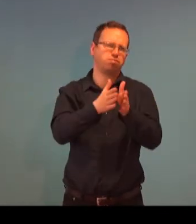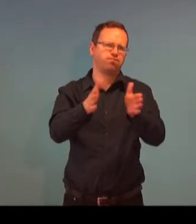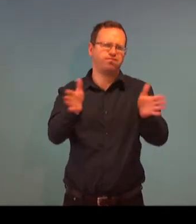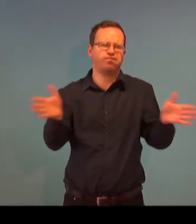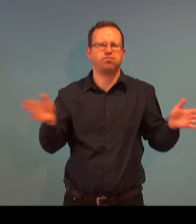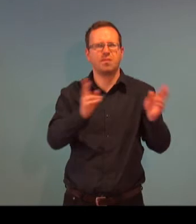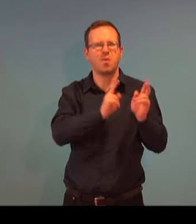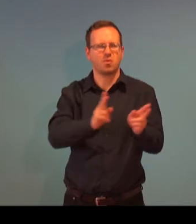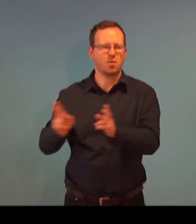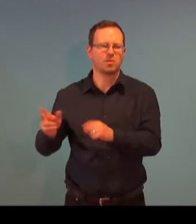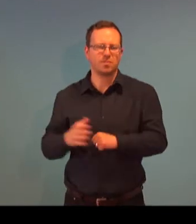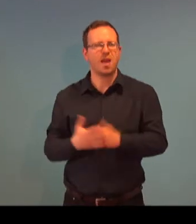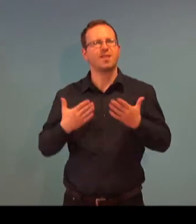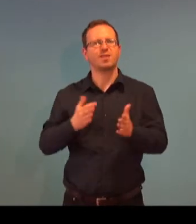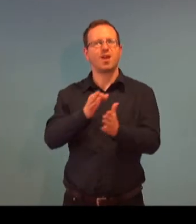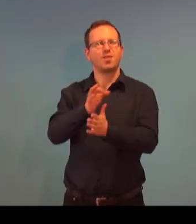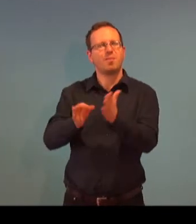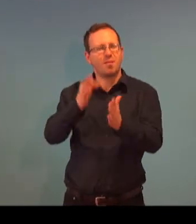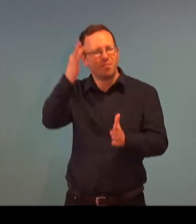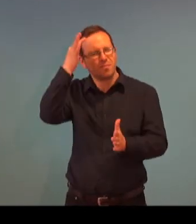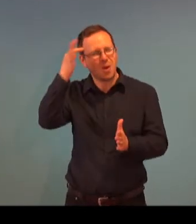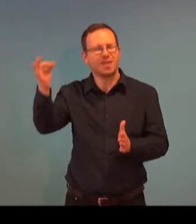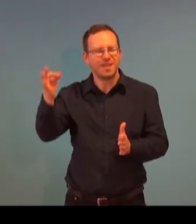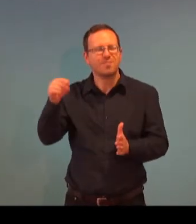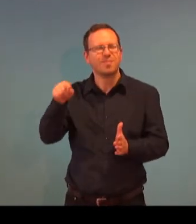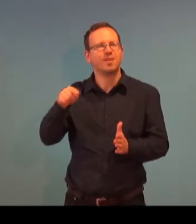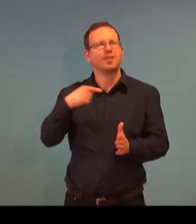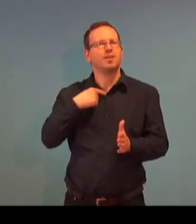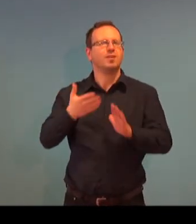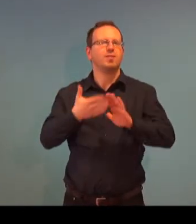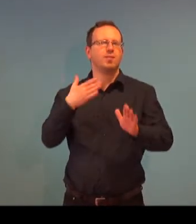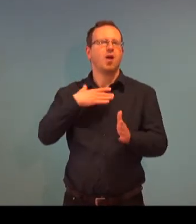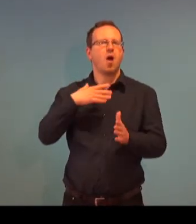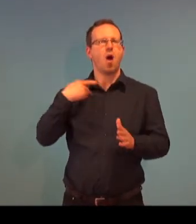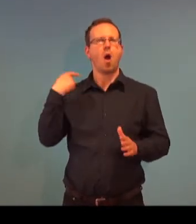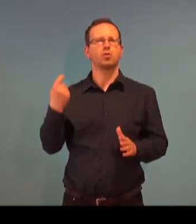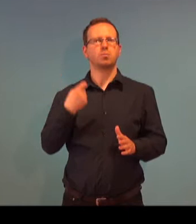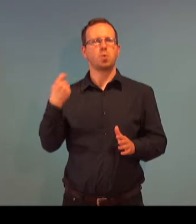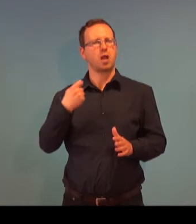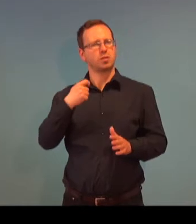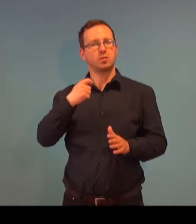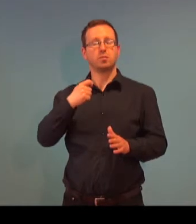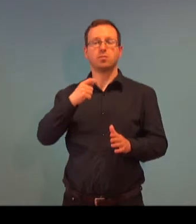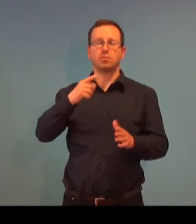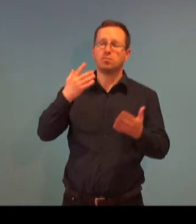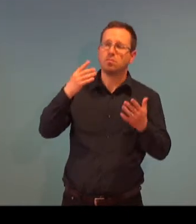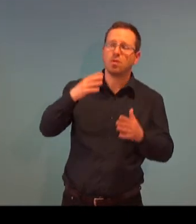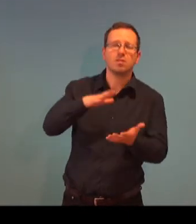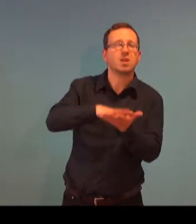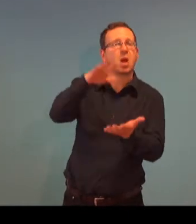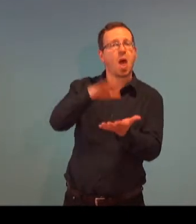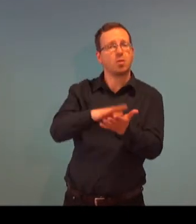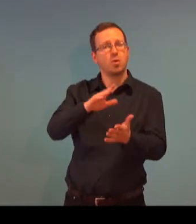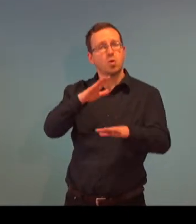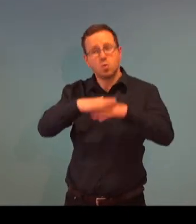pracovat i s dalšími technologiemi. A i ten trend dnešní, kdy třeba celé naše